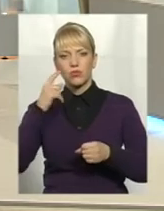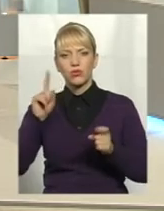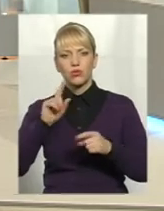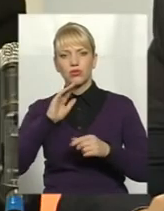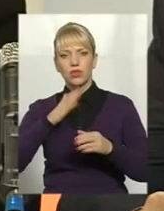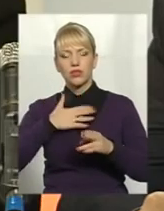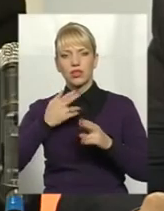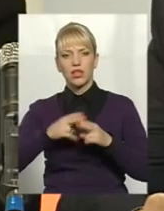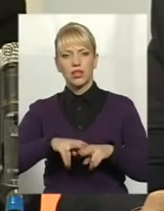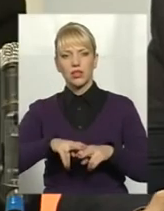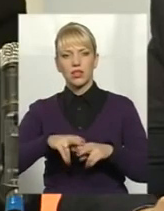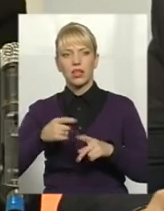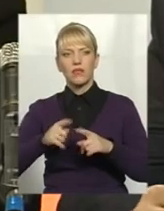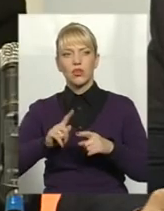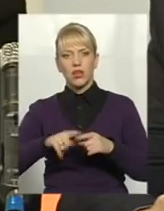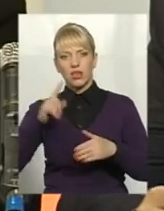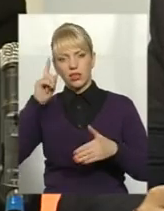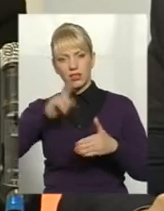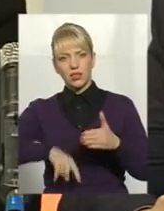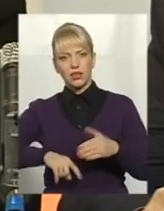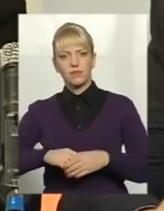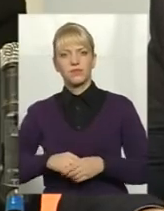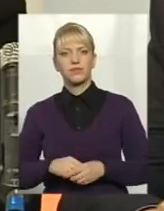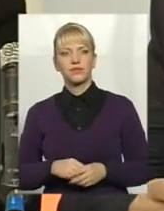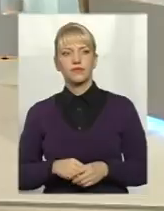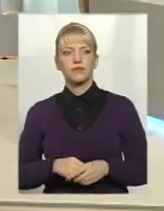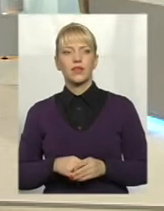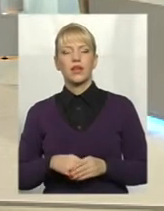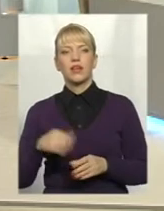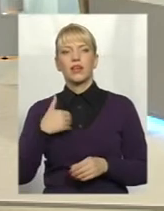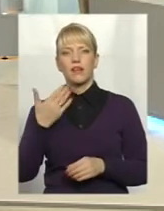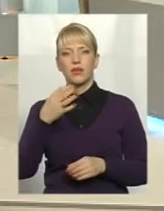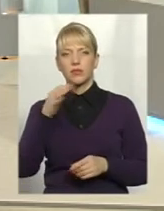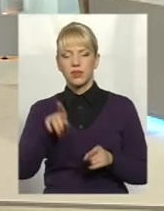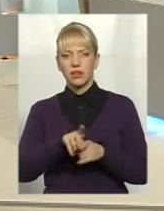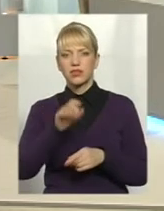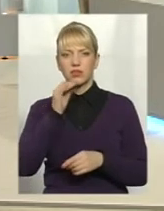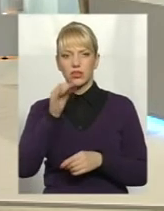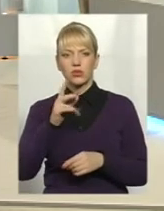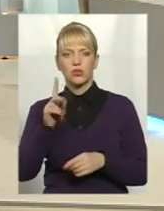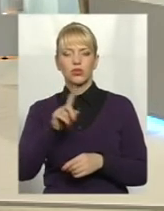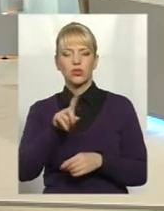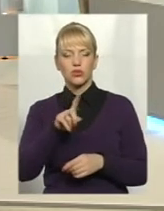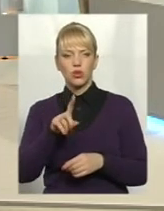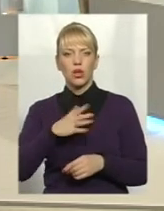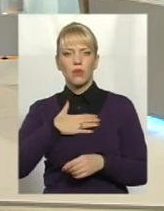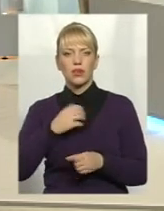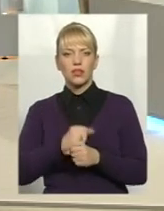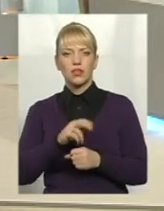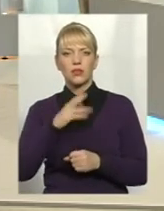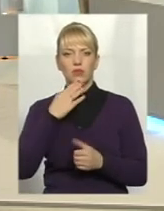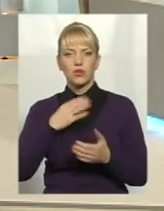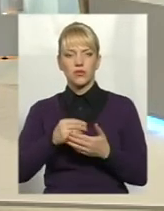техніка досить надійна. Я вам скажу так, що претензій по своїй техніці